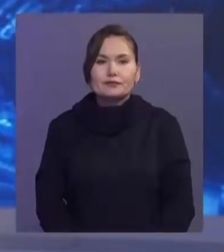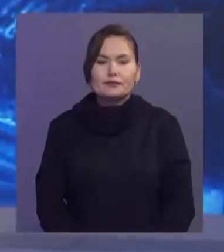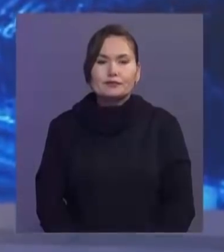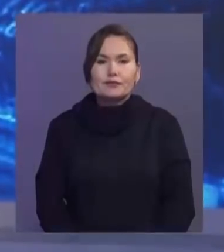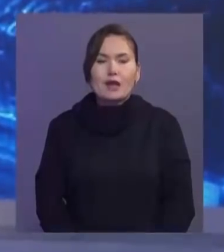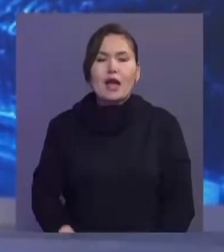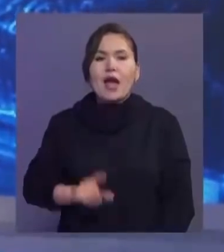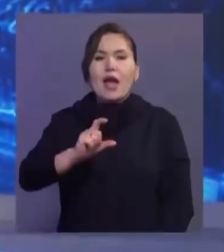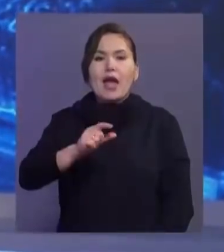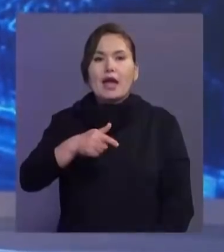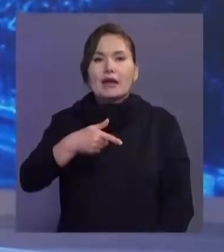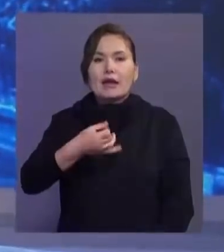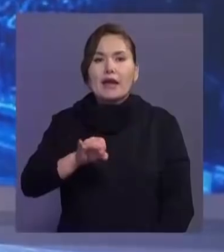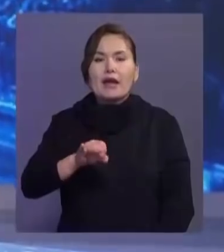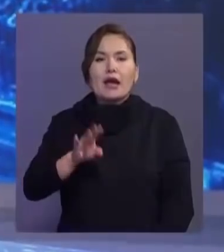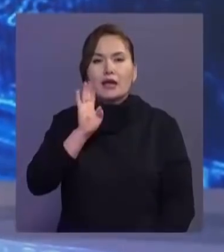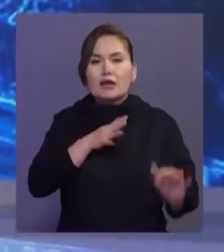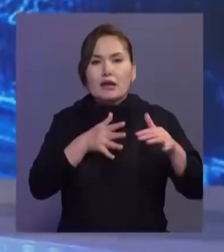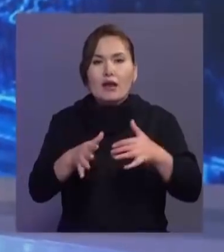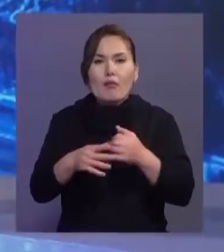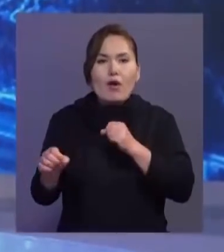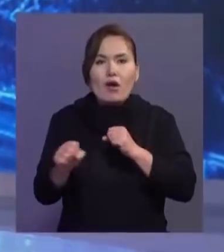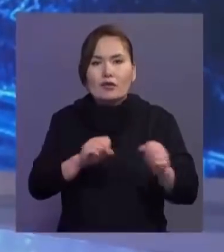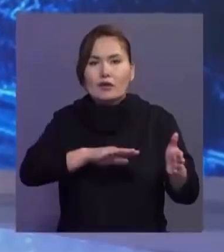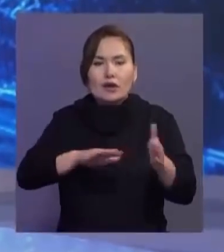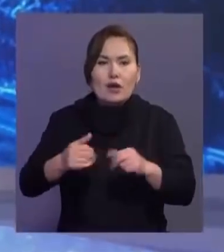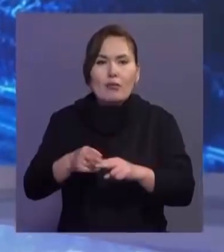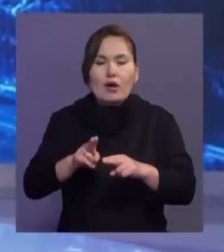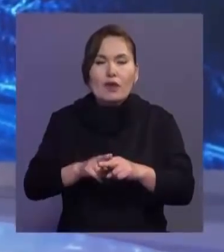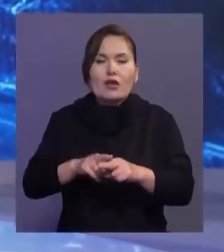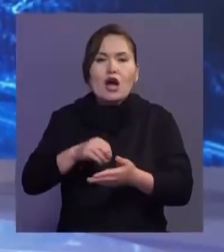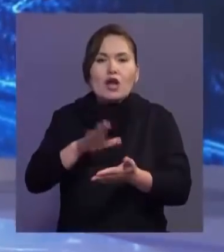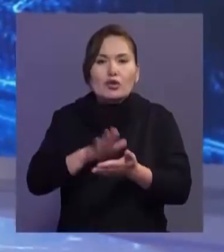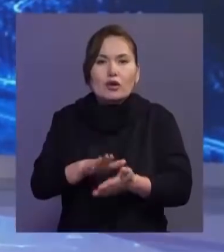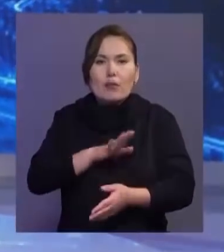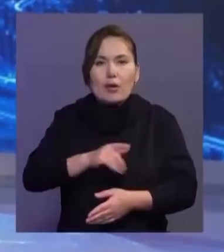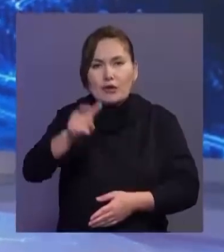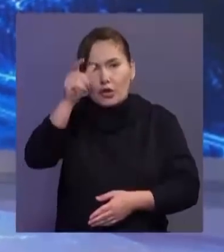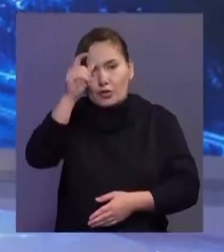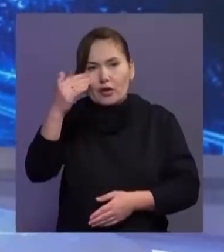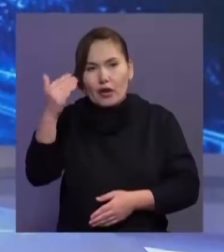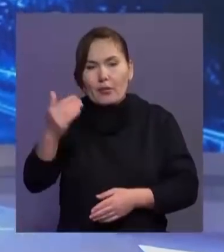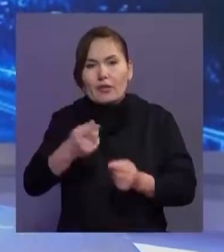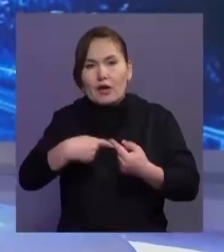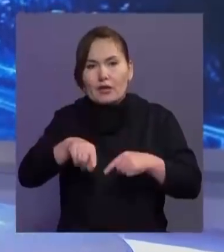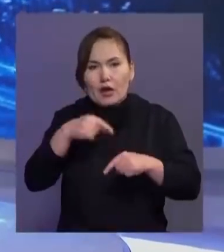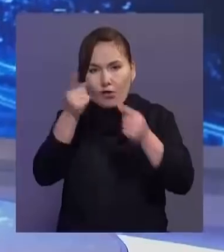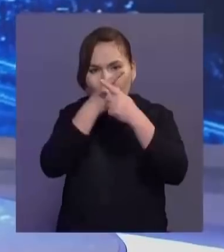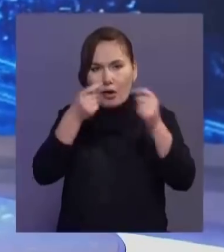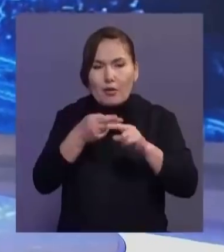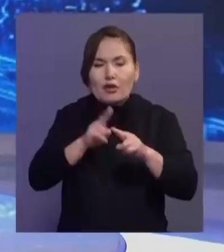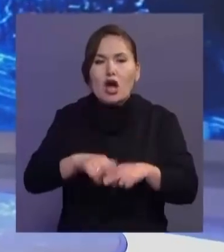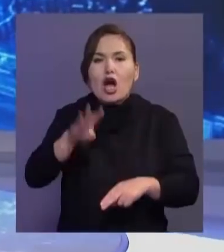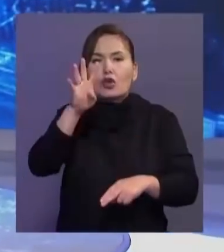Егей тенгізінде болған жойқын зілзаладан кейін тағы дүмпулер түркелді. Түркия төтенше жағдайлар агенттігі осындай